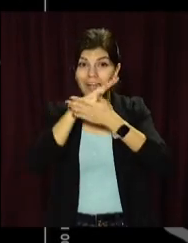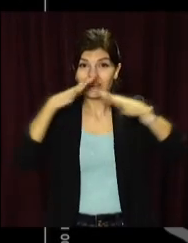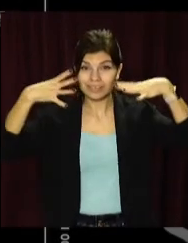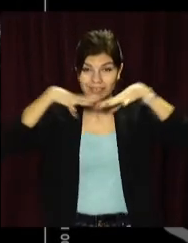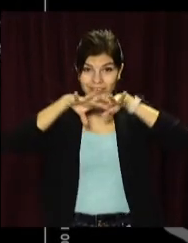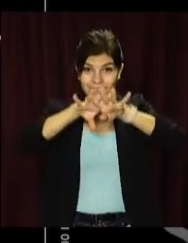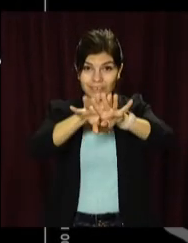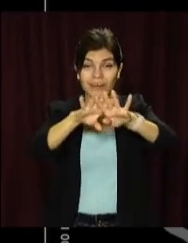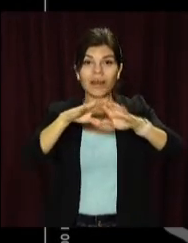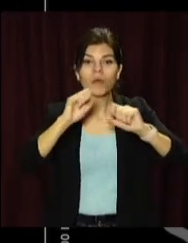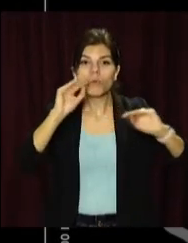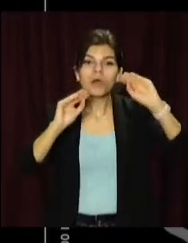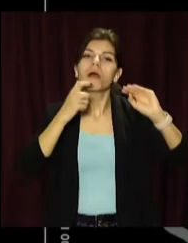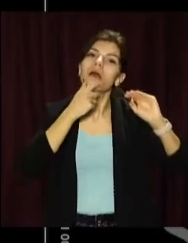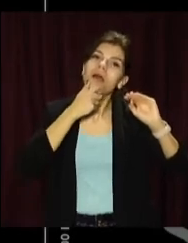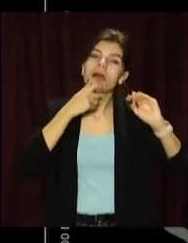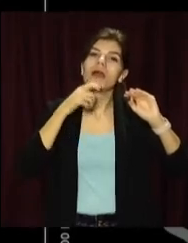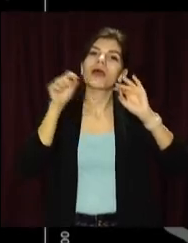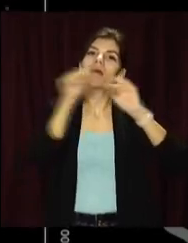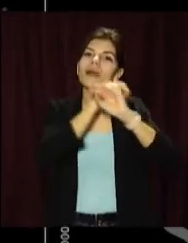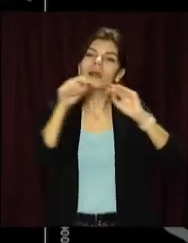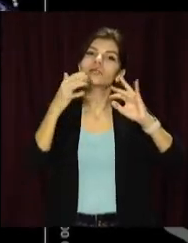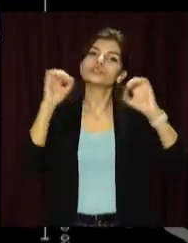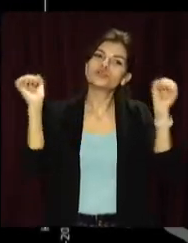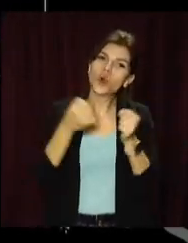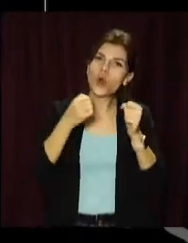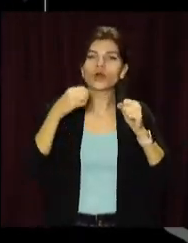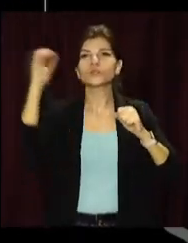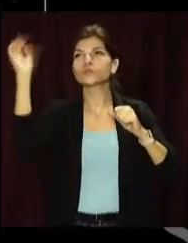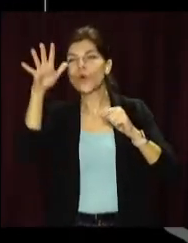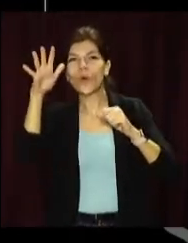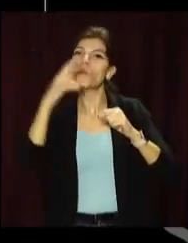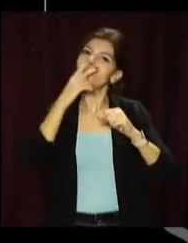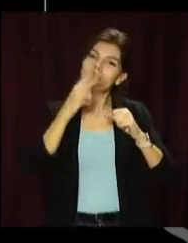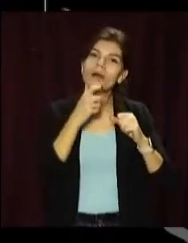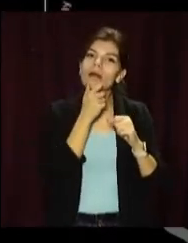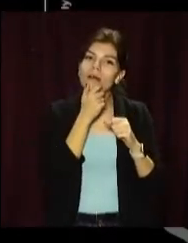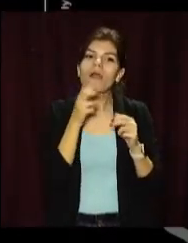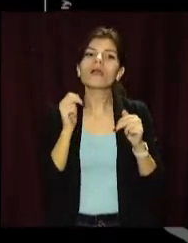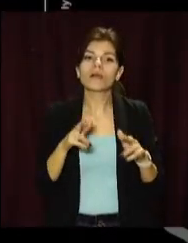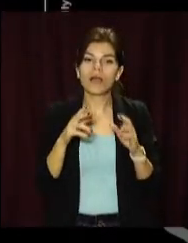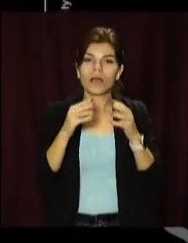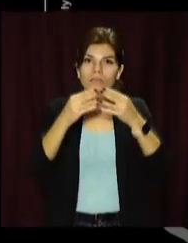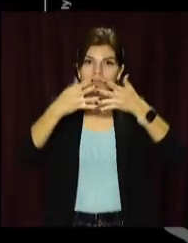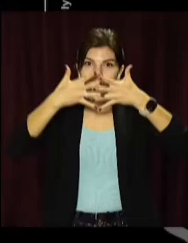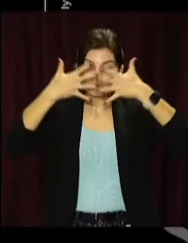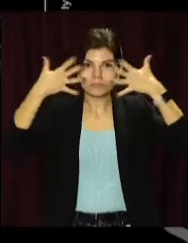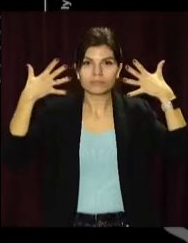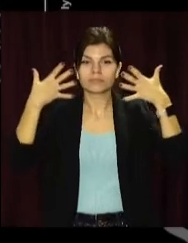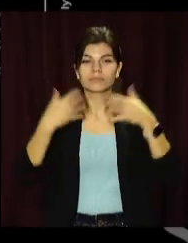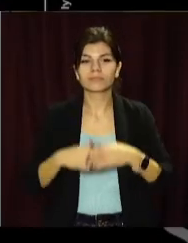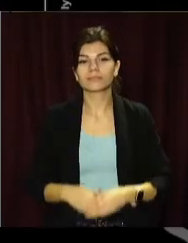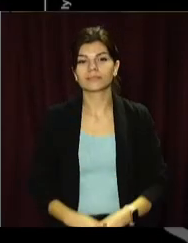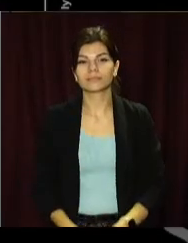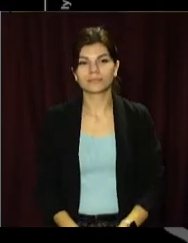космічного агентства. За допомогою карти можна розрахувати масу галактики, виміряти прискорення Сонячної системи та